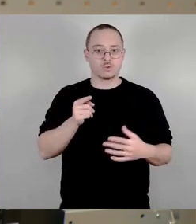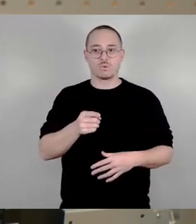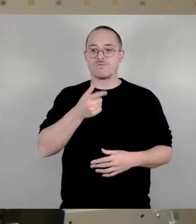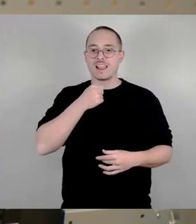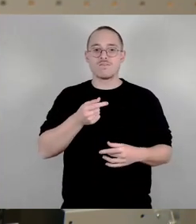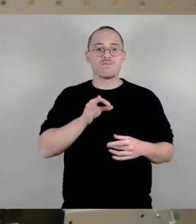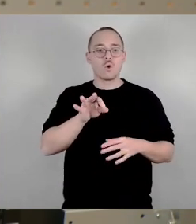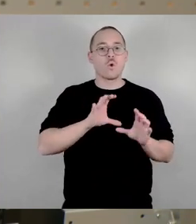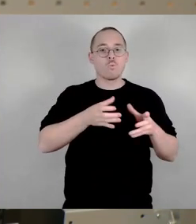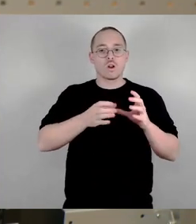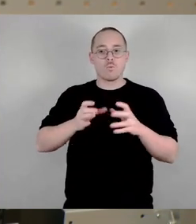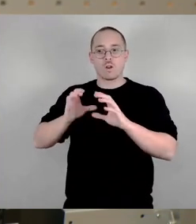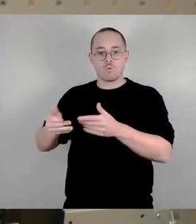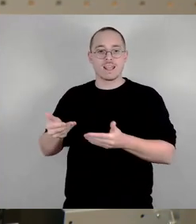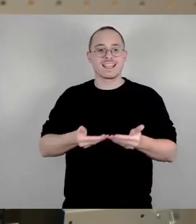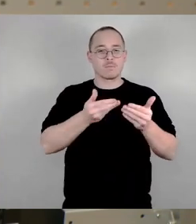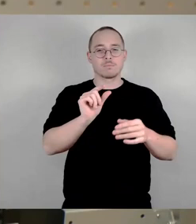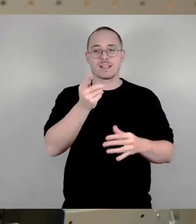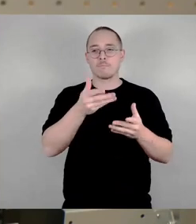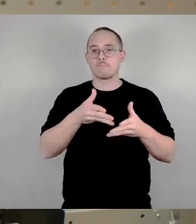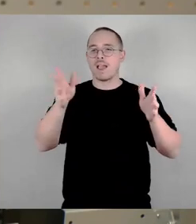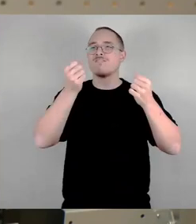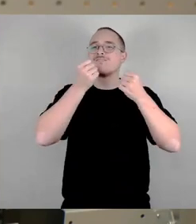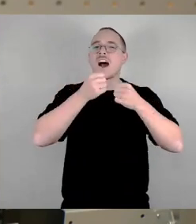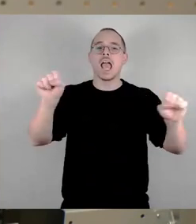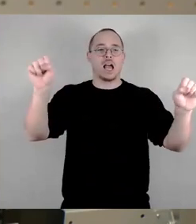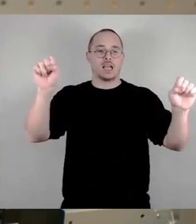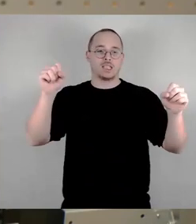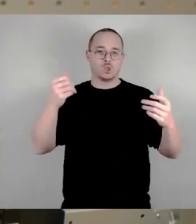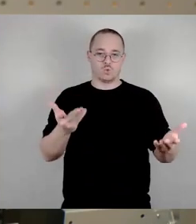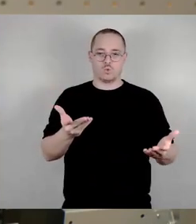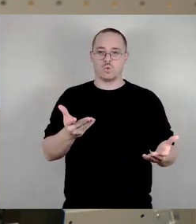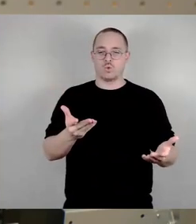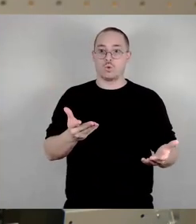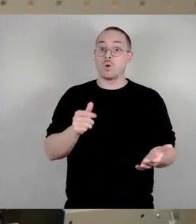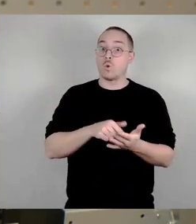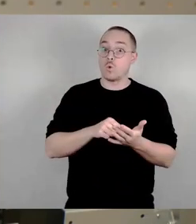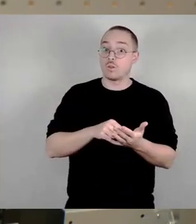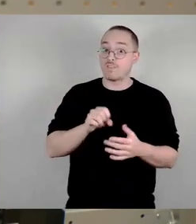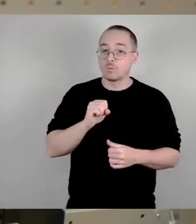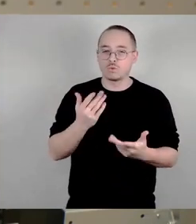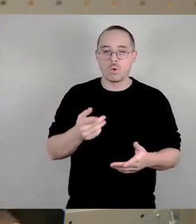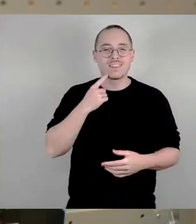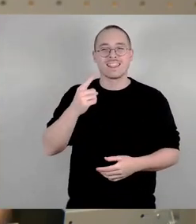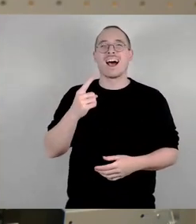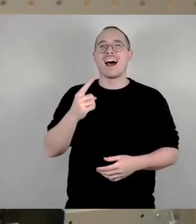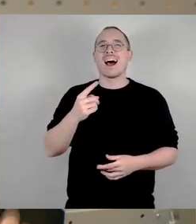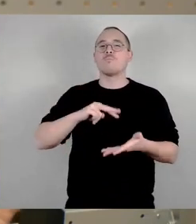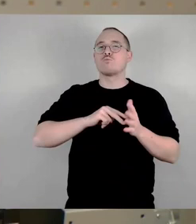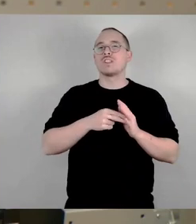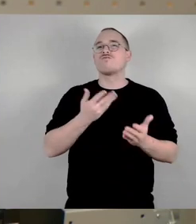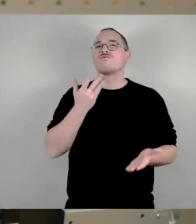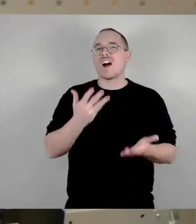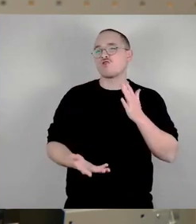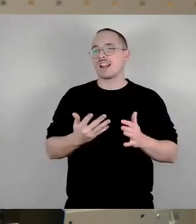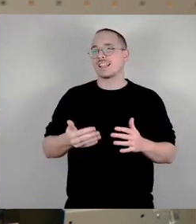Umstellung an vielen Stellen knirschen, was man eigentlich politisch nicht so gern hat oder gerne vermeiden möchte. Und genau aus diesem Grund hat man dieses Instrument